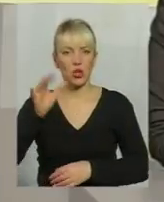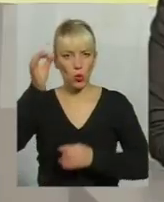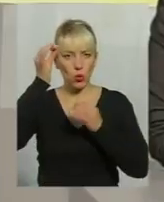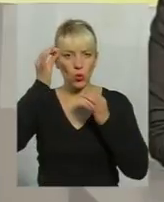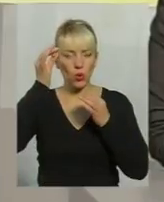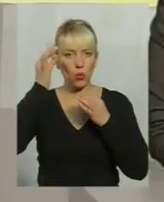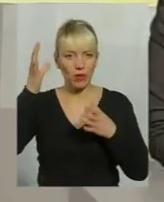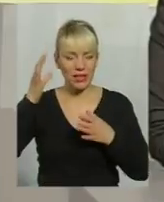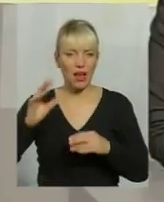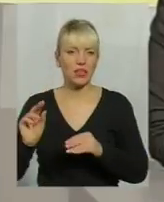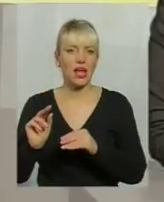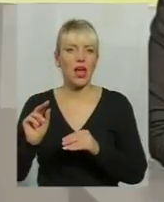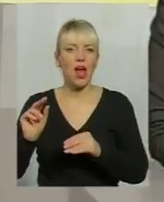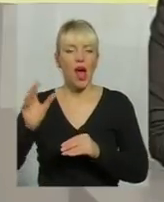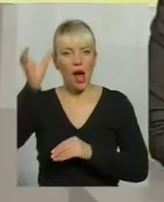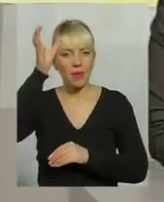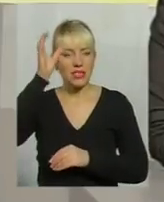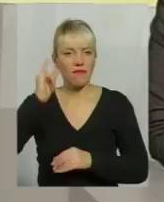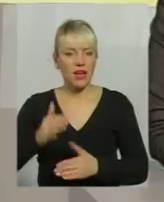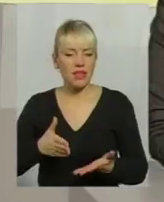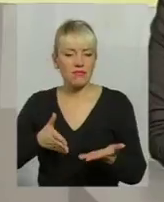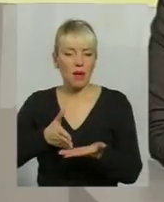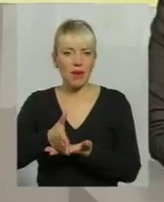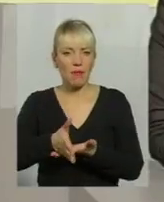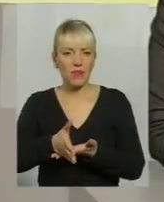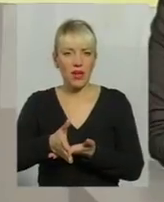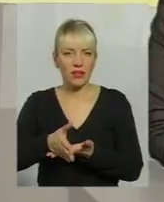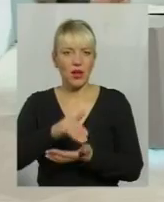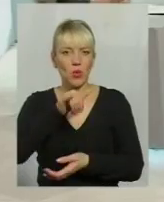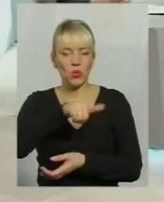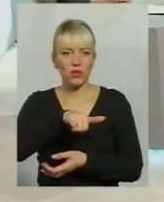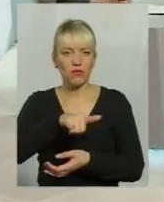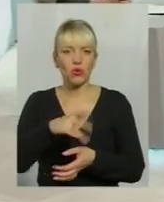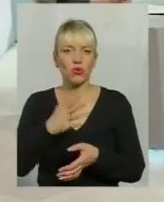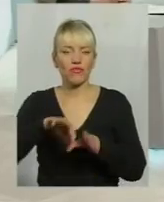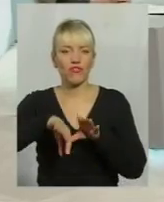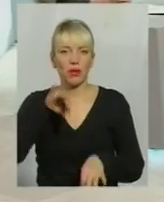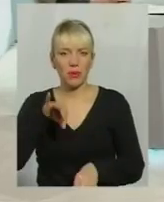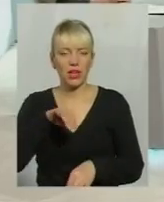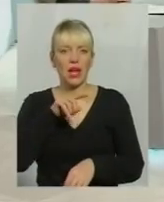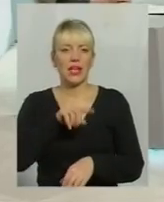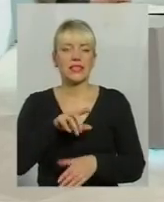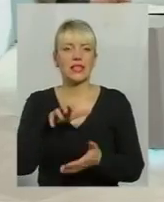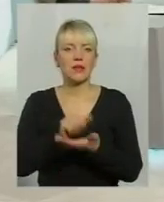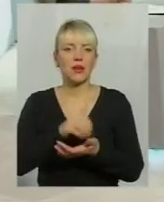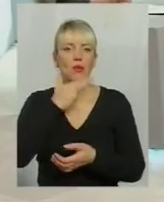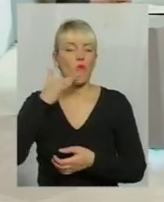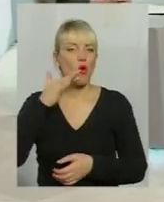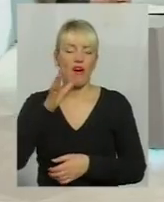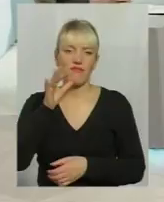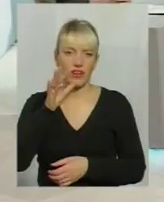направлення в психотерапію, яке він вибрав, яке займає дуже багато часу,